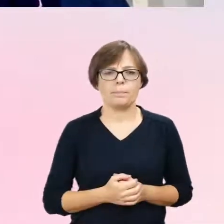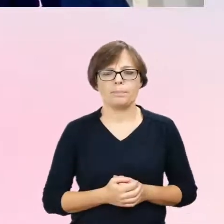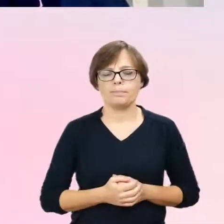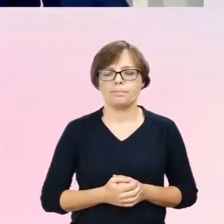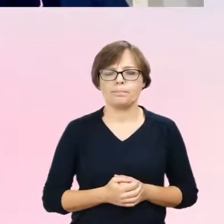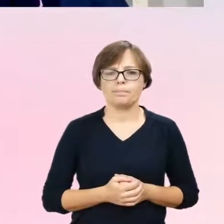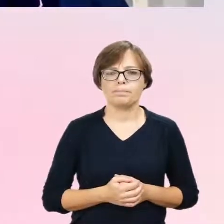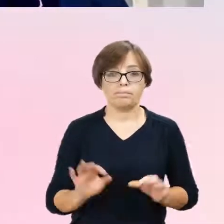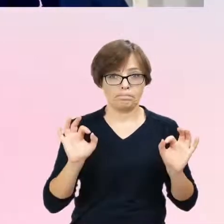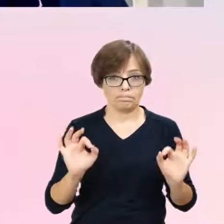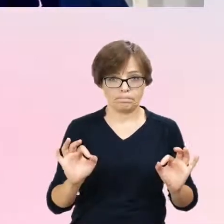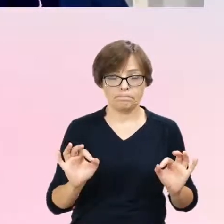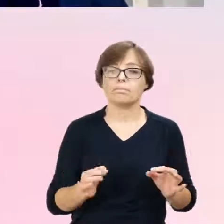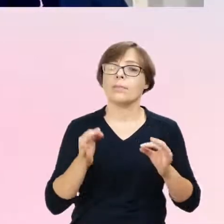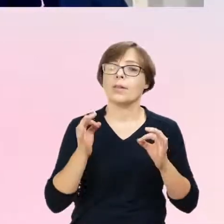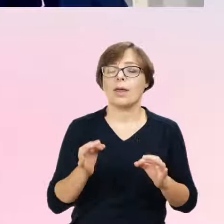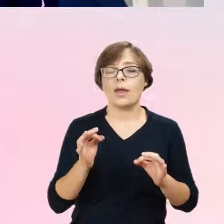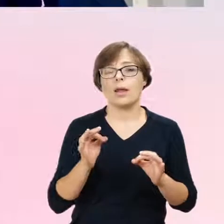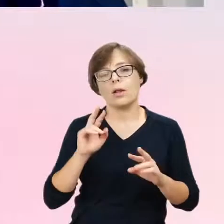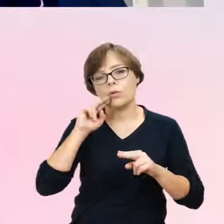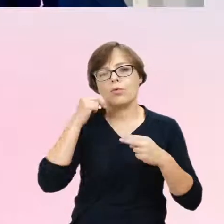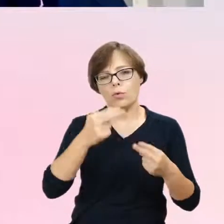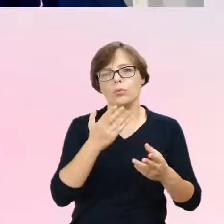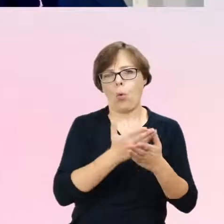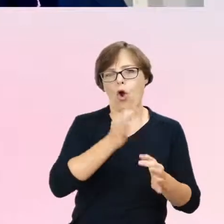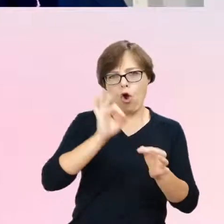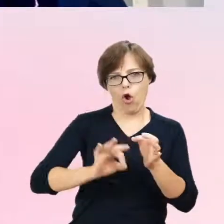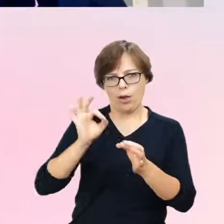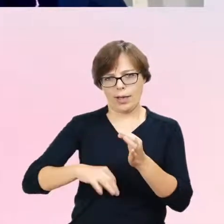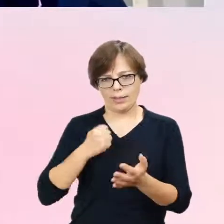No dobrze, ale teraz wróćmy do takich konkretnych rzeczy.